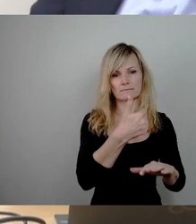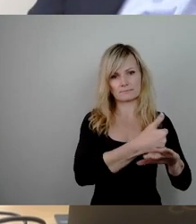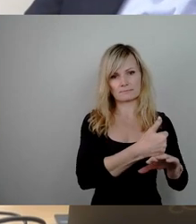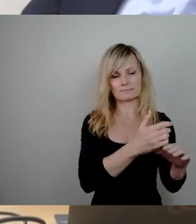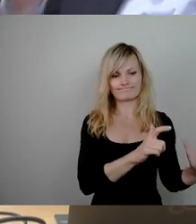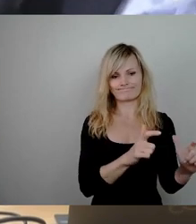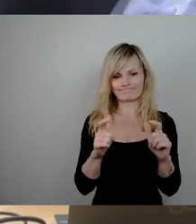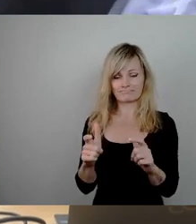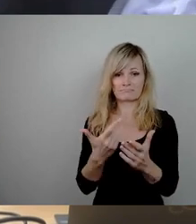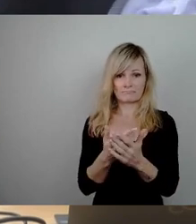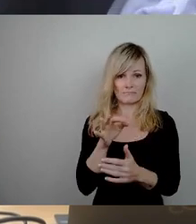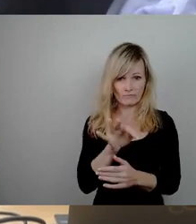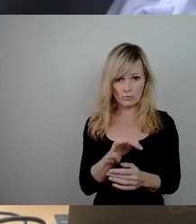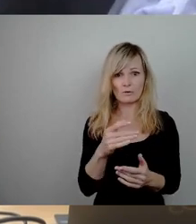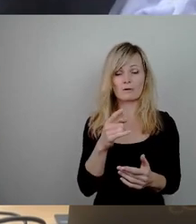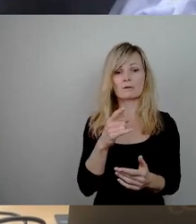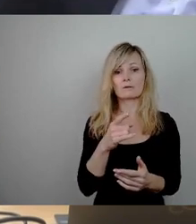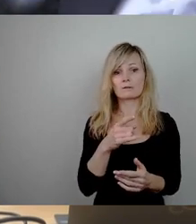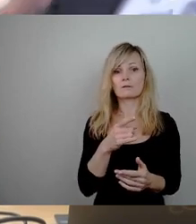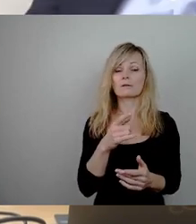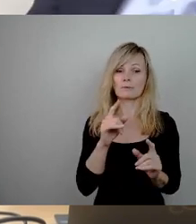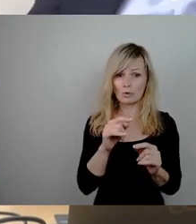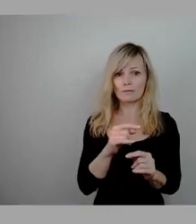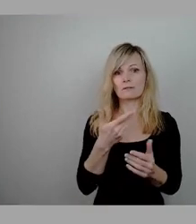lehnt ab und ich bitte um Abstimmung.